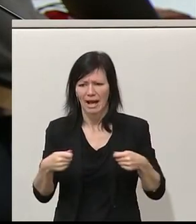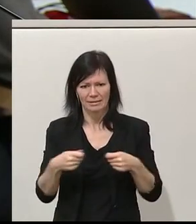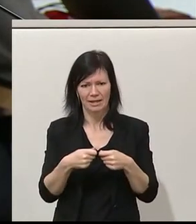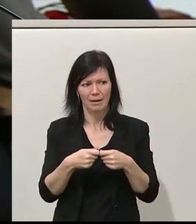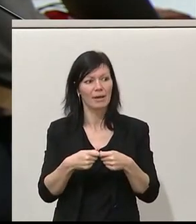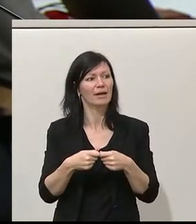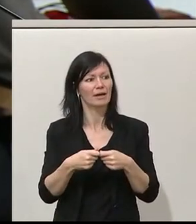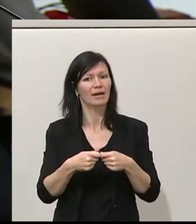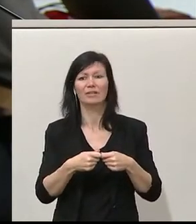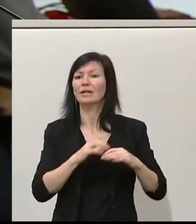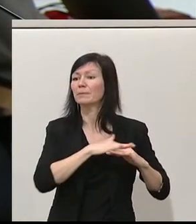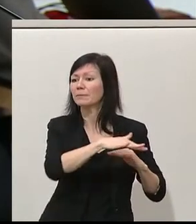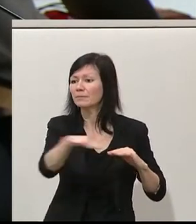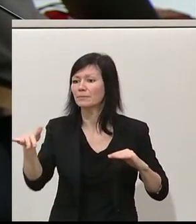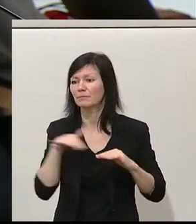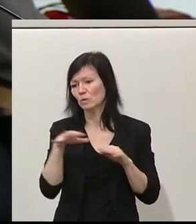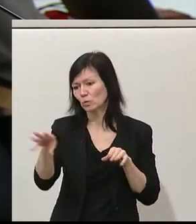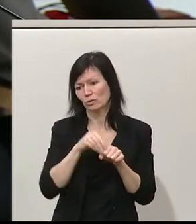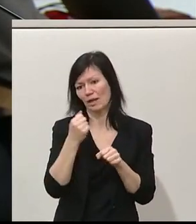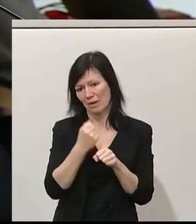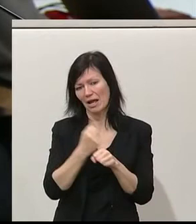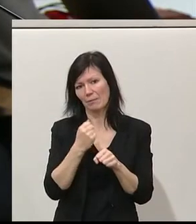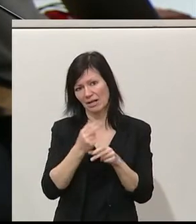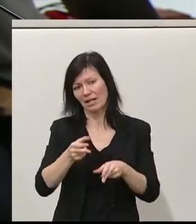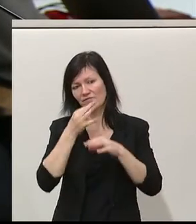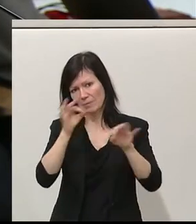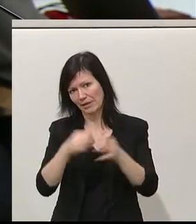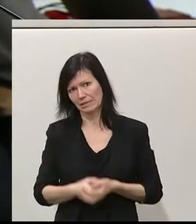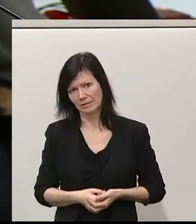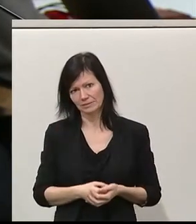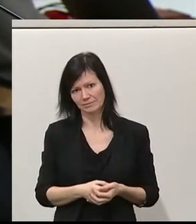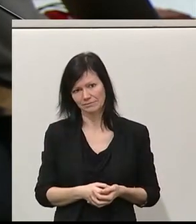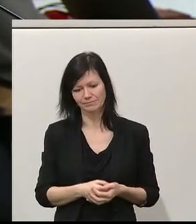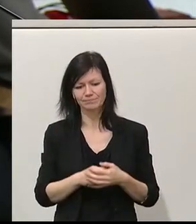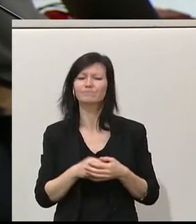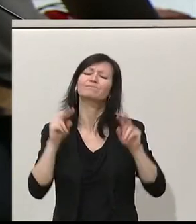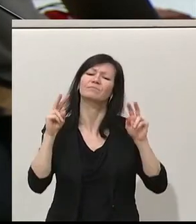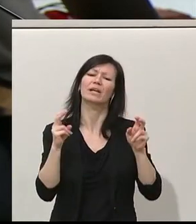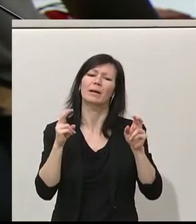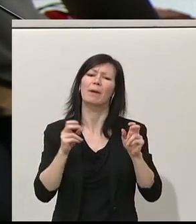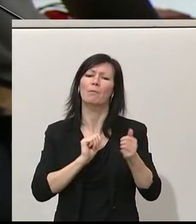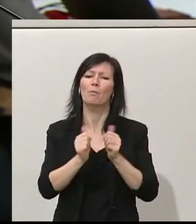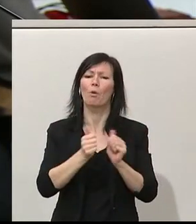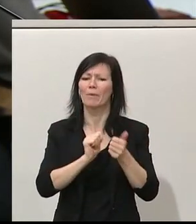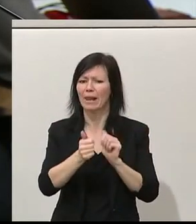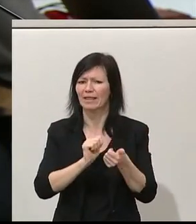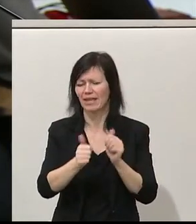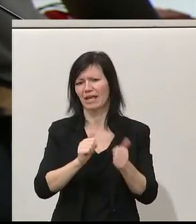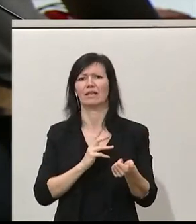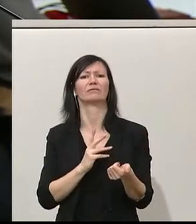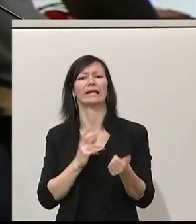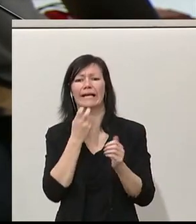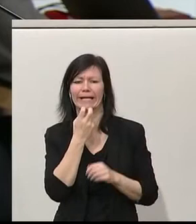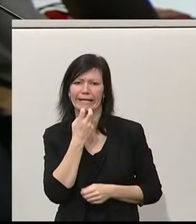Zusammenarbeit, denke ich, in diesem Bereich deutlich verbessern können. Ich möchte noch zum Bereich der Mobilität und dann Energie und noch